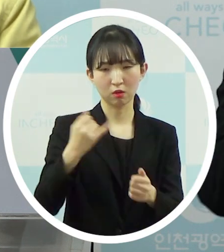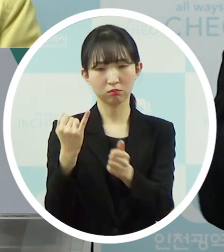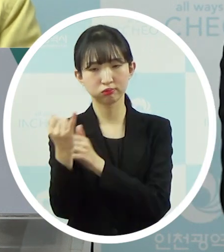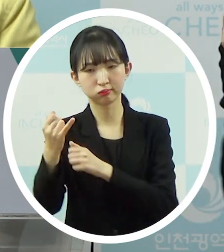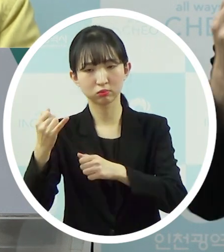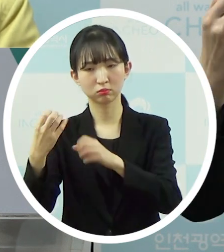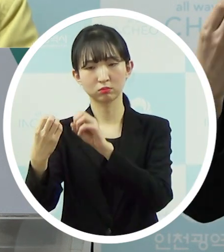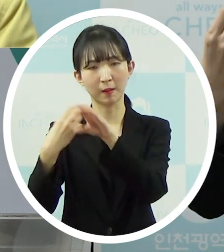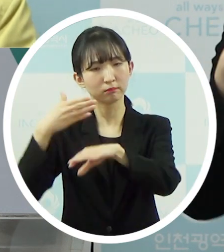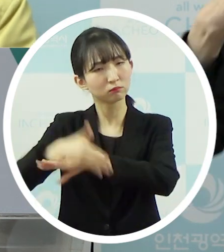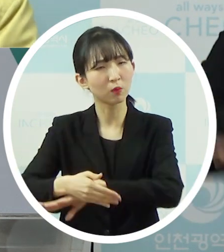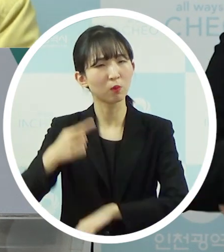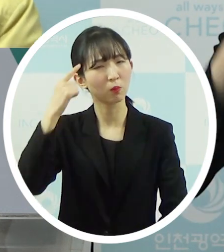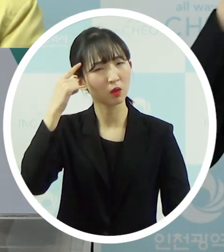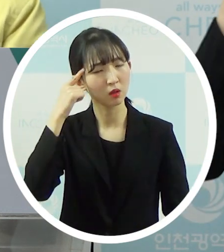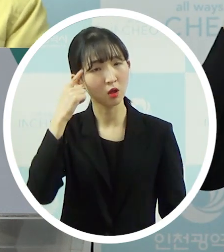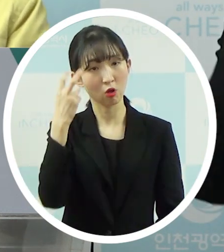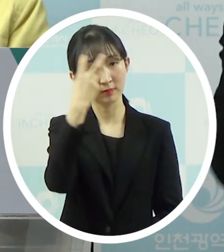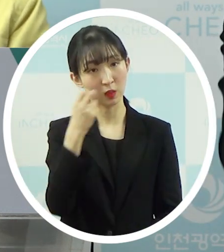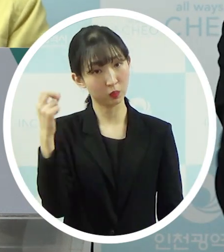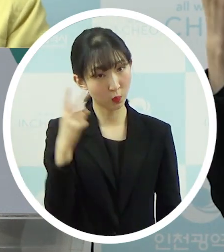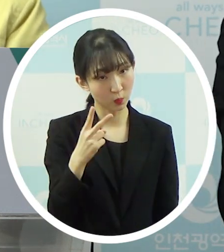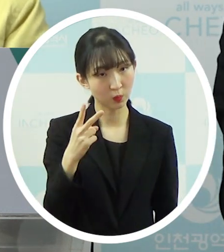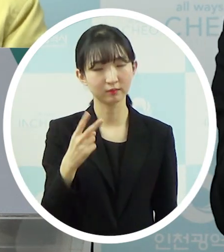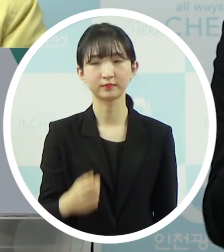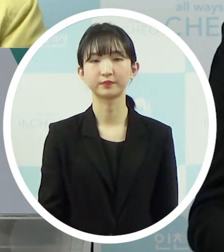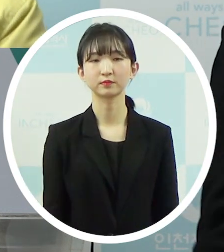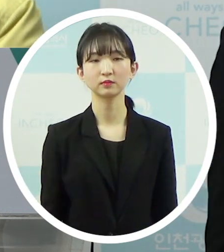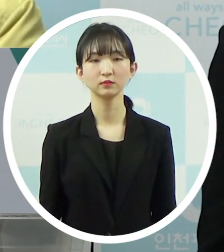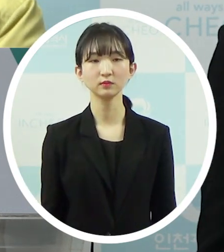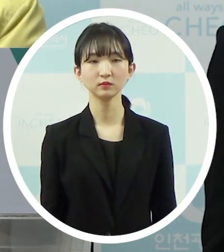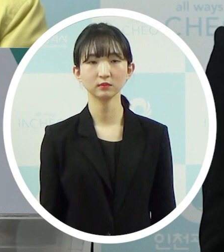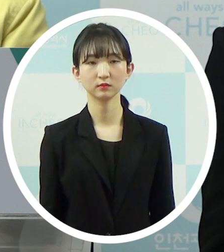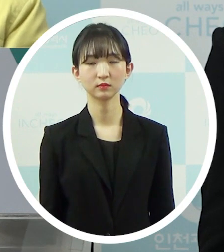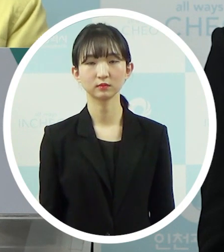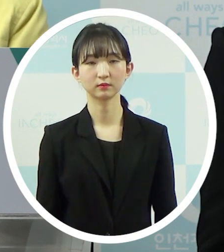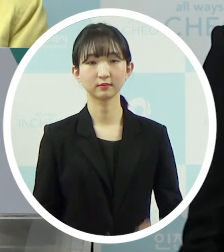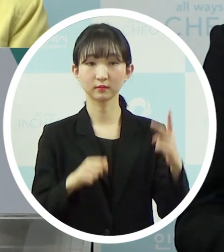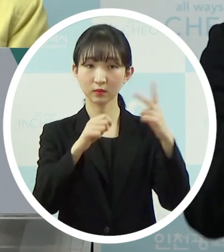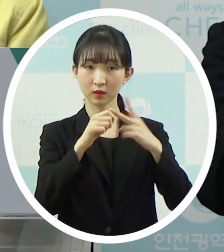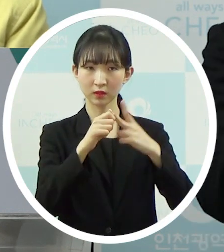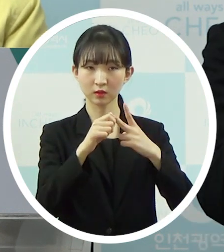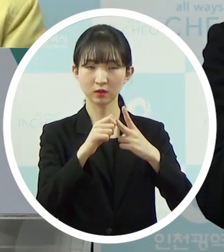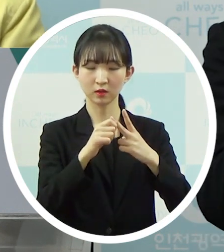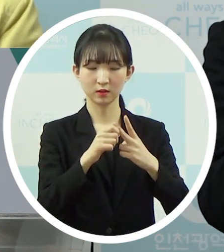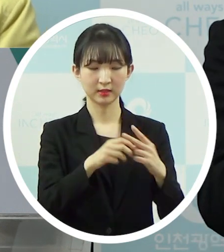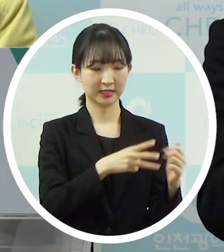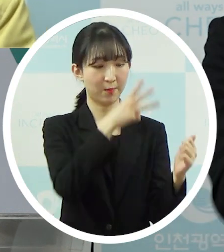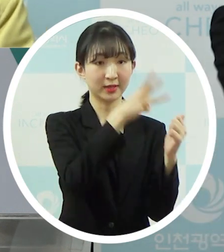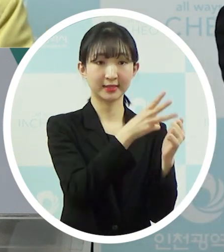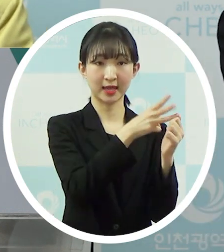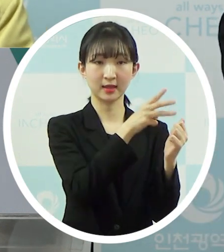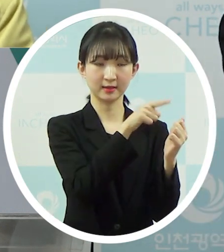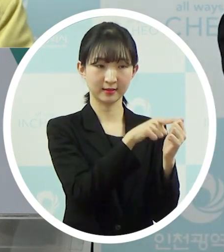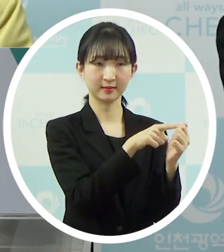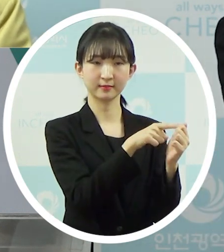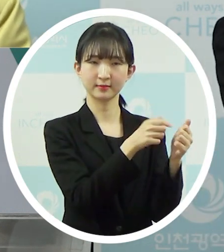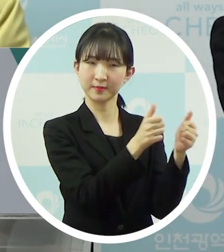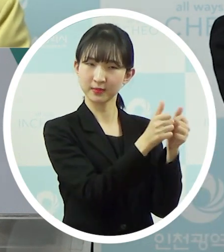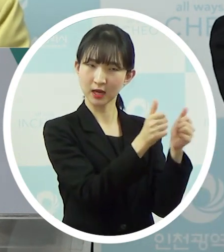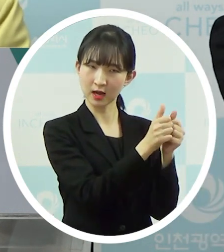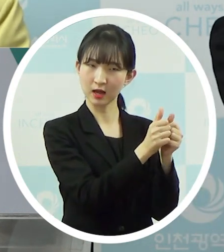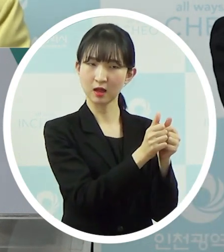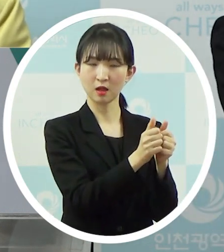이뤄진 것인지 궁금하고요. 그리고 그 앞서 세 번째 확진자 있었잖아요. 이 분에 대해서